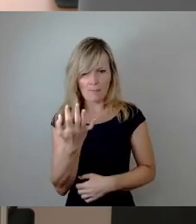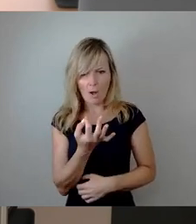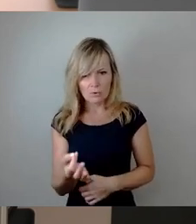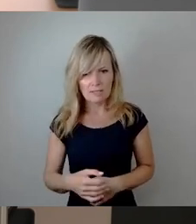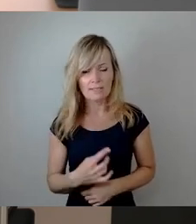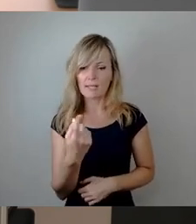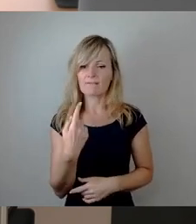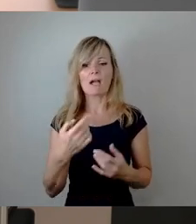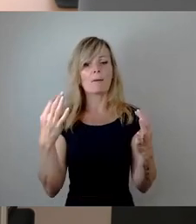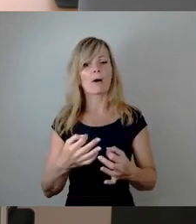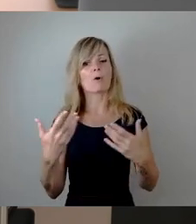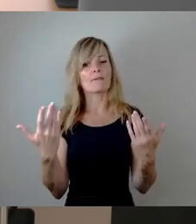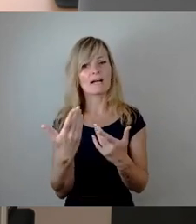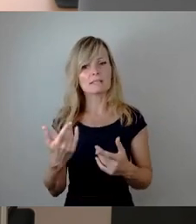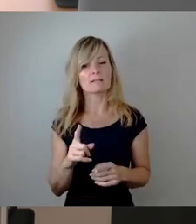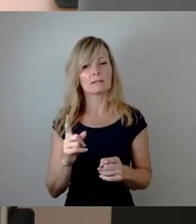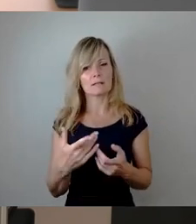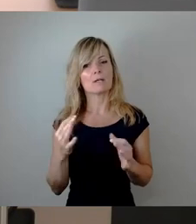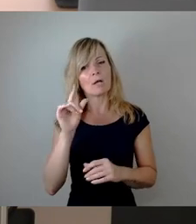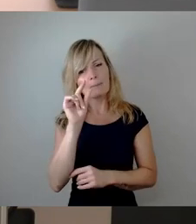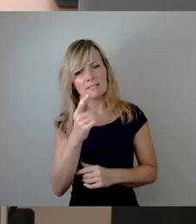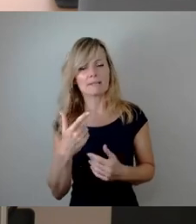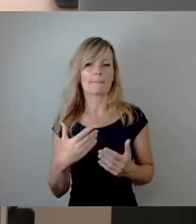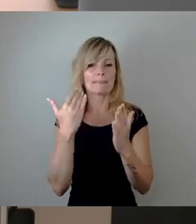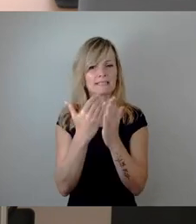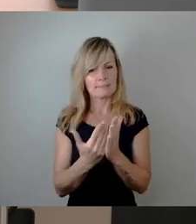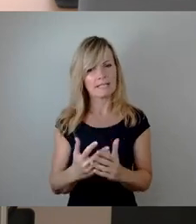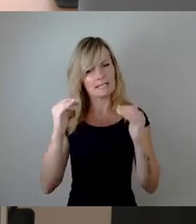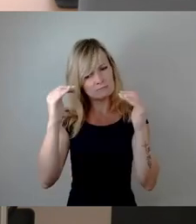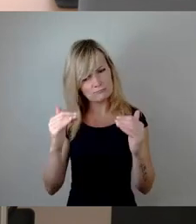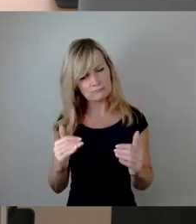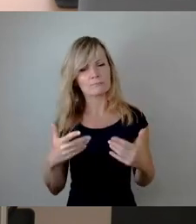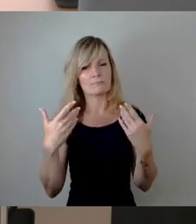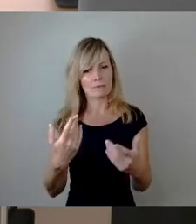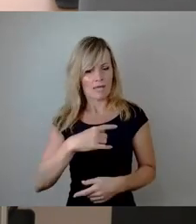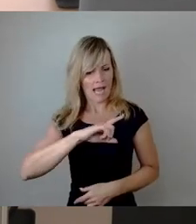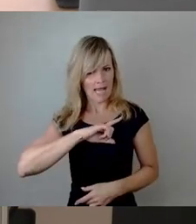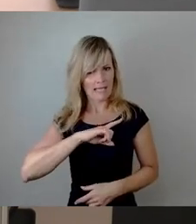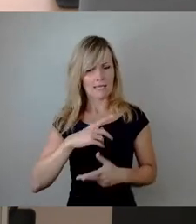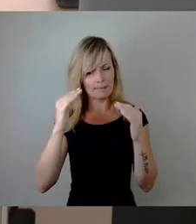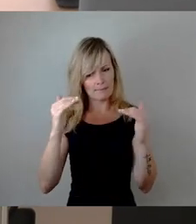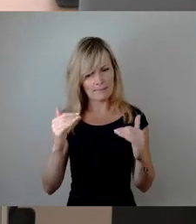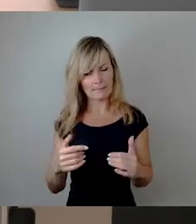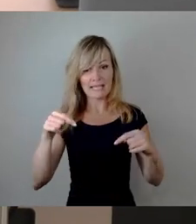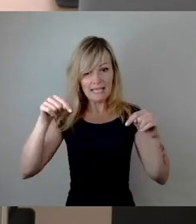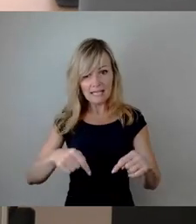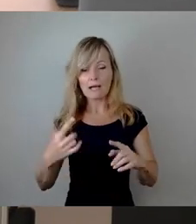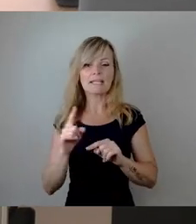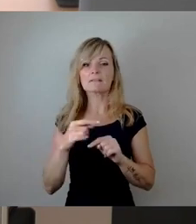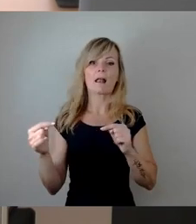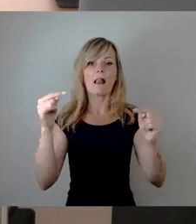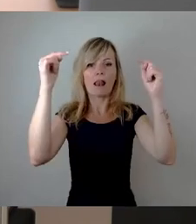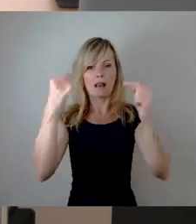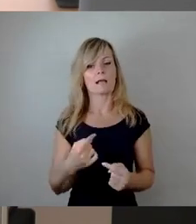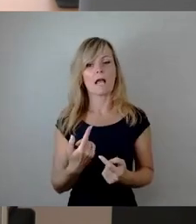was wir brauchen, ist ein Krum, Disziplin, was sozusagen unsere eigene Performance hier angeht, was Redezeiten